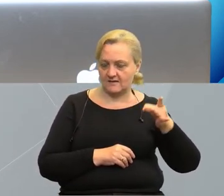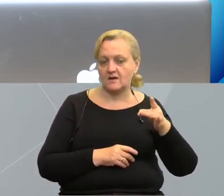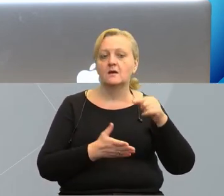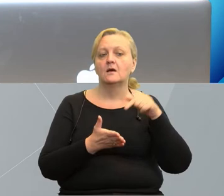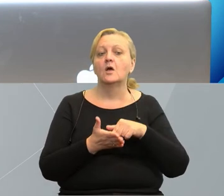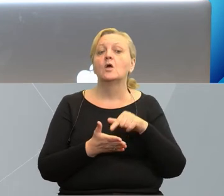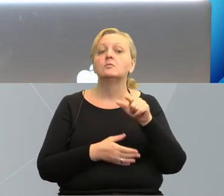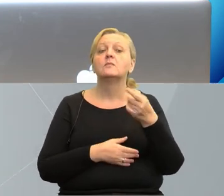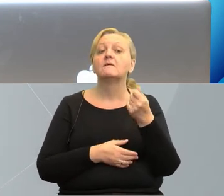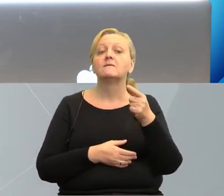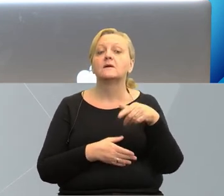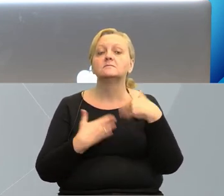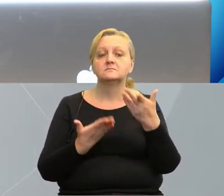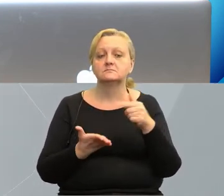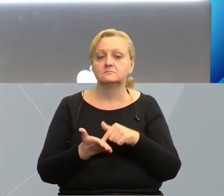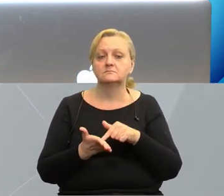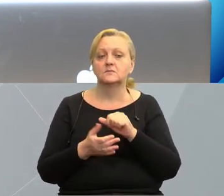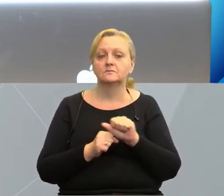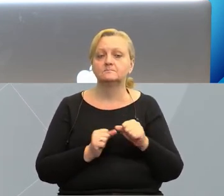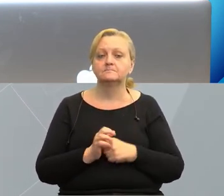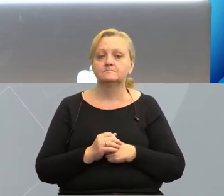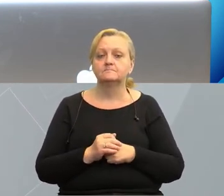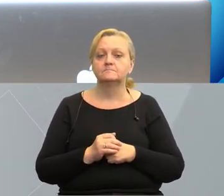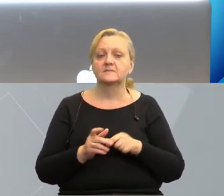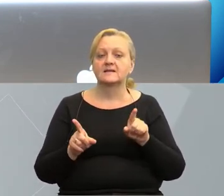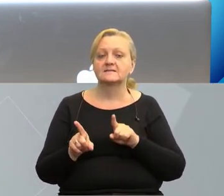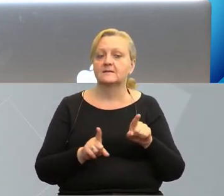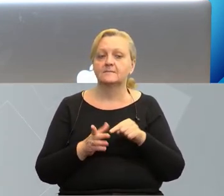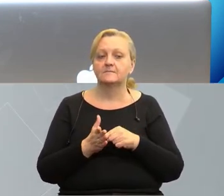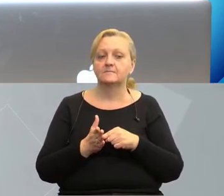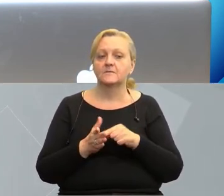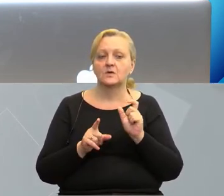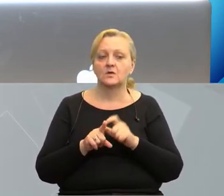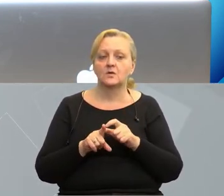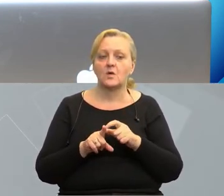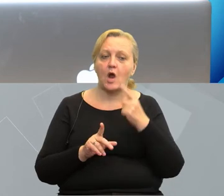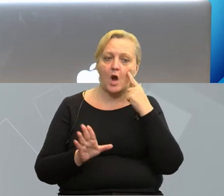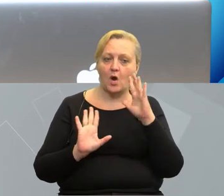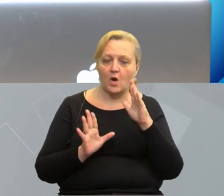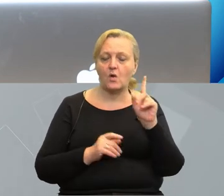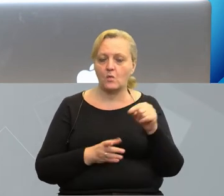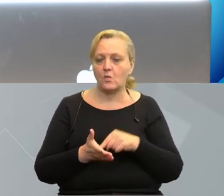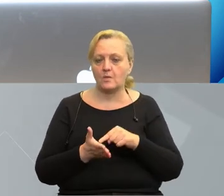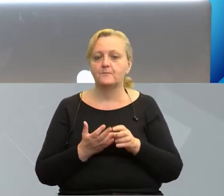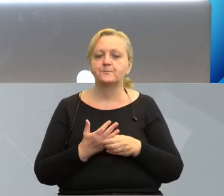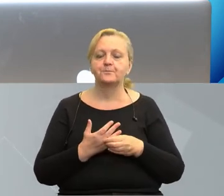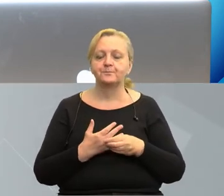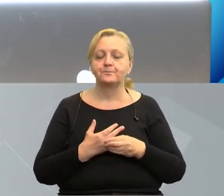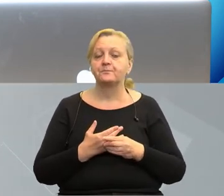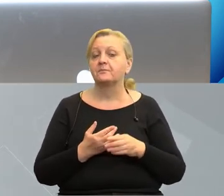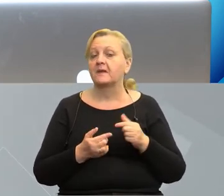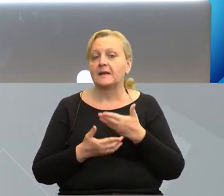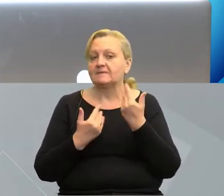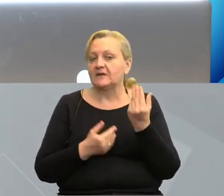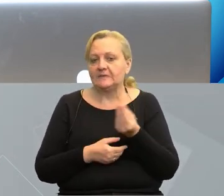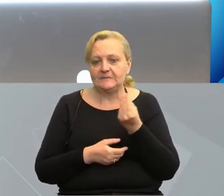która została tutaj podana jest oznaczona tym słówkiem około, bo nie